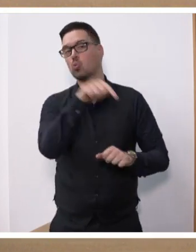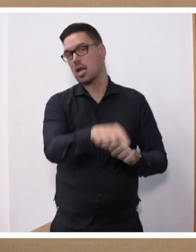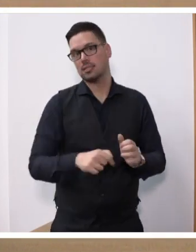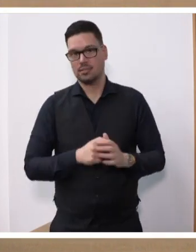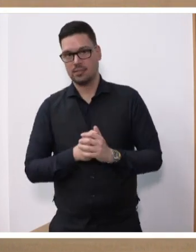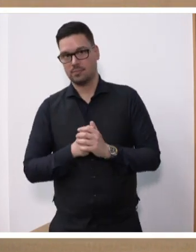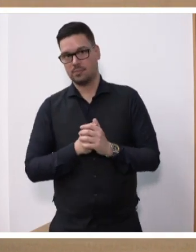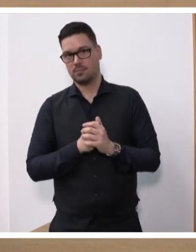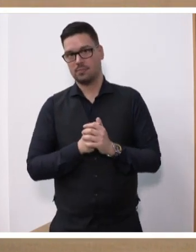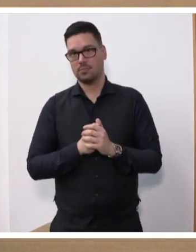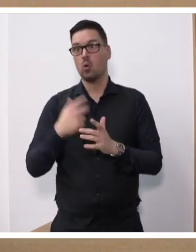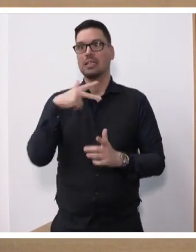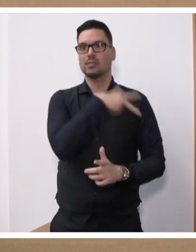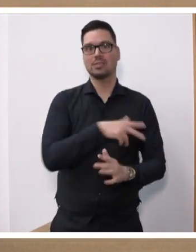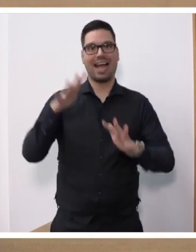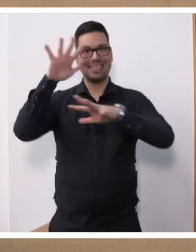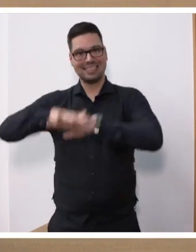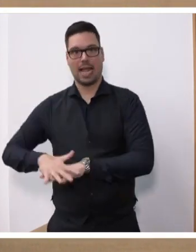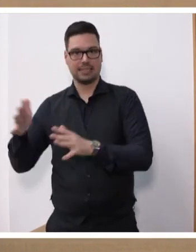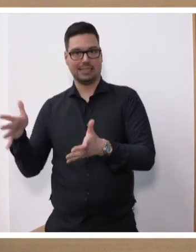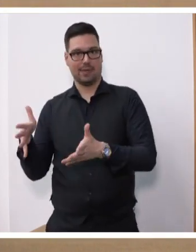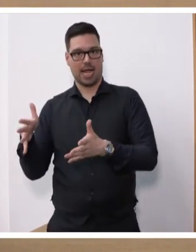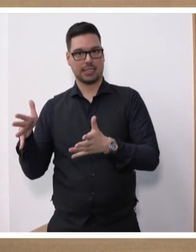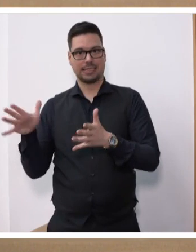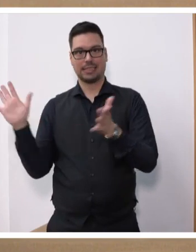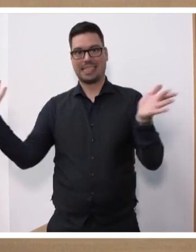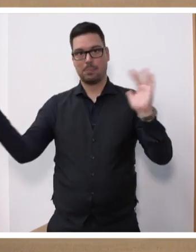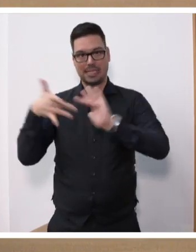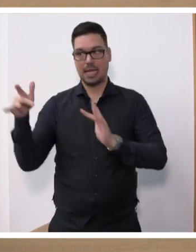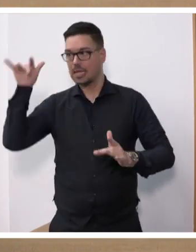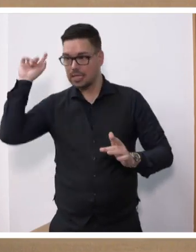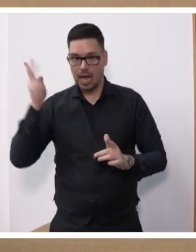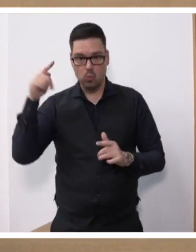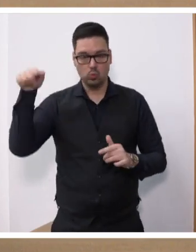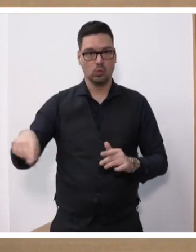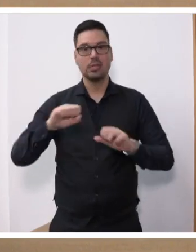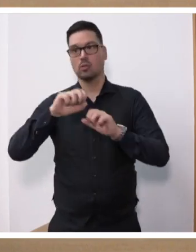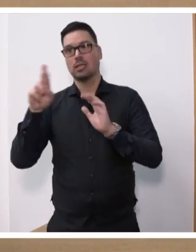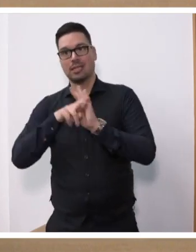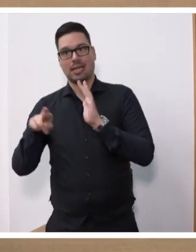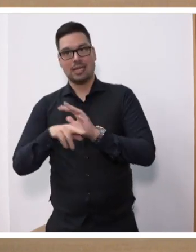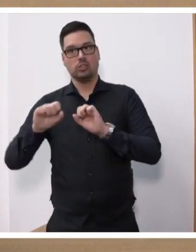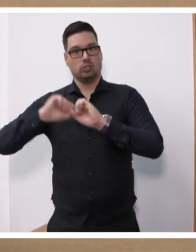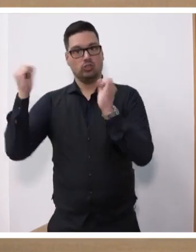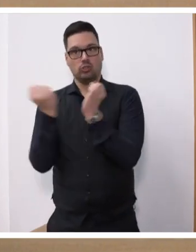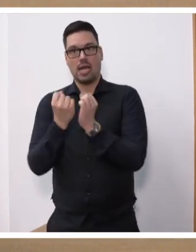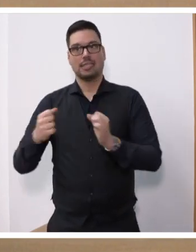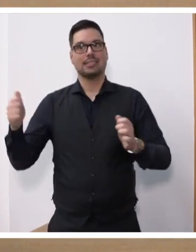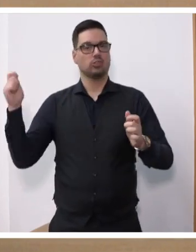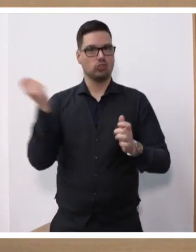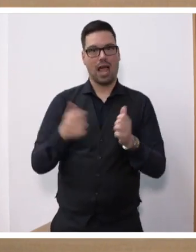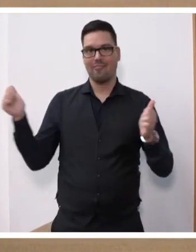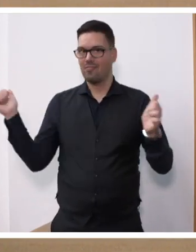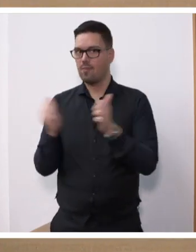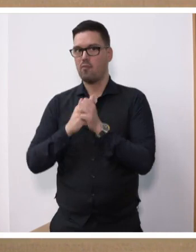sondern eben auch in den sozialen Netzwerken. Und wir wissen auch, dass wir dort als Rechtsstaat im Rahmen der Strafverfolgung noch zu